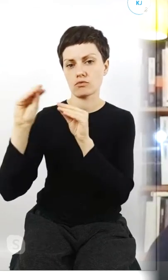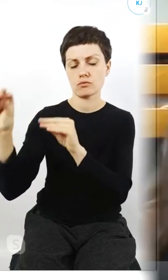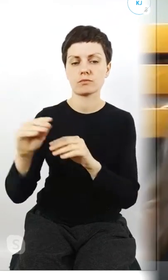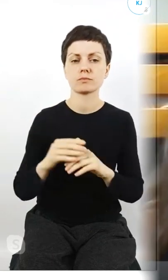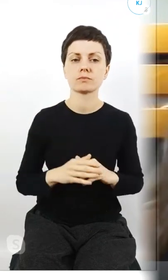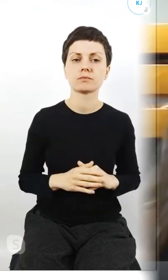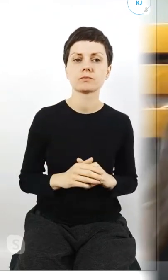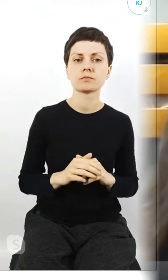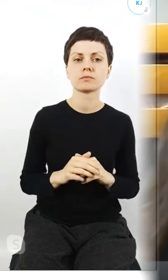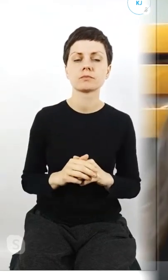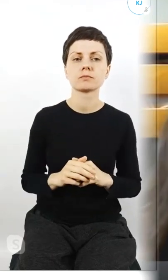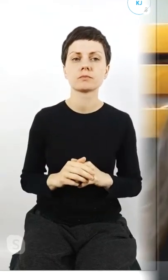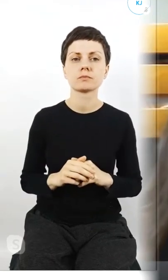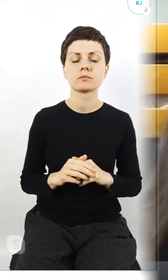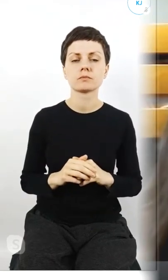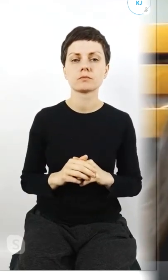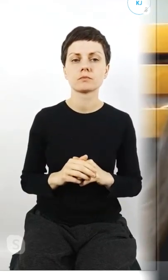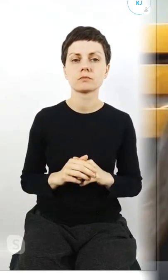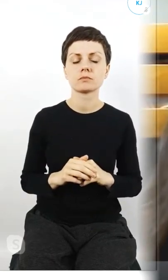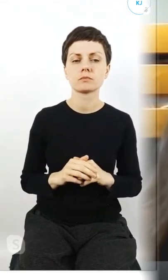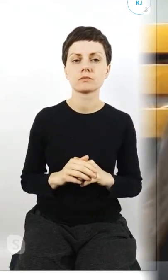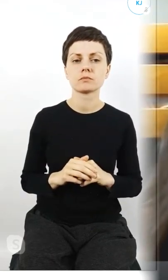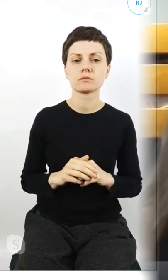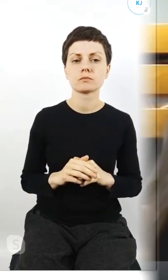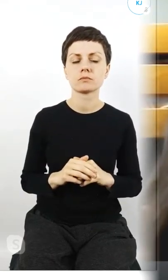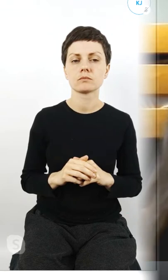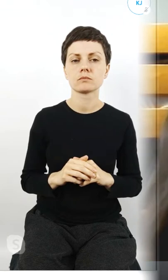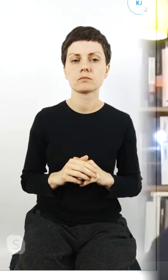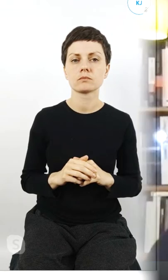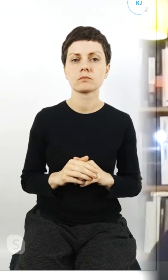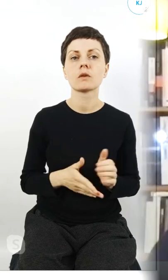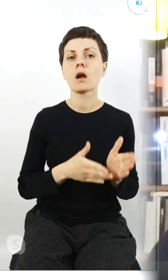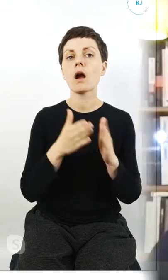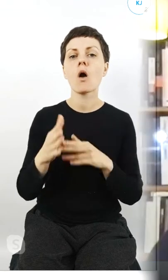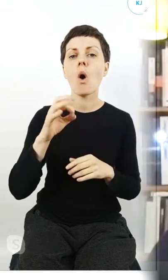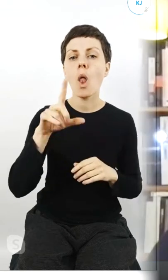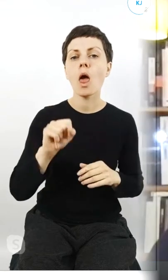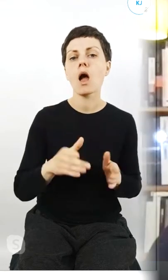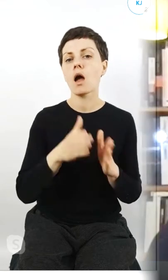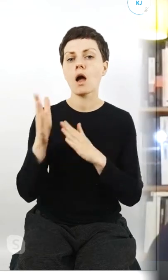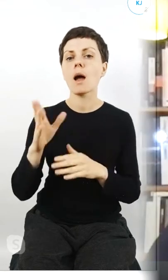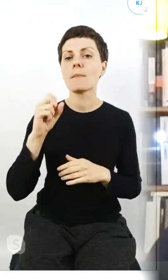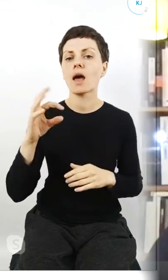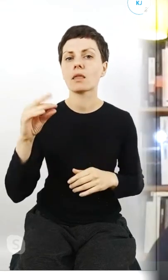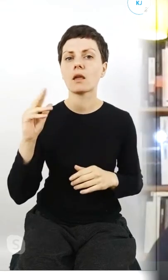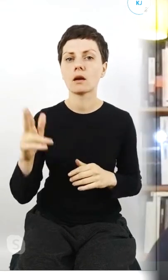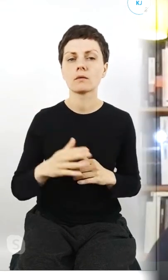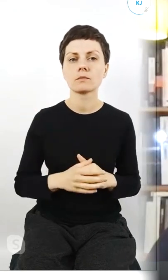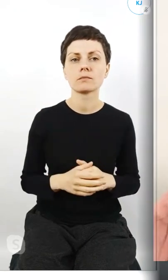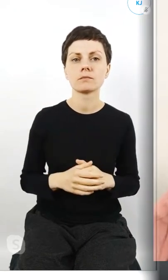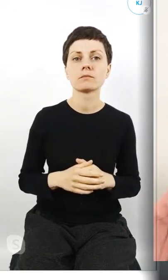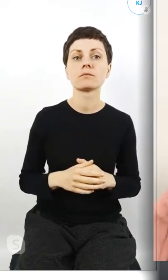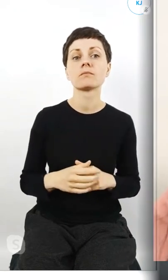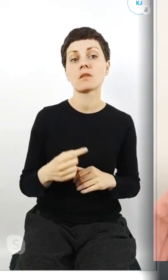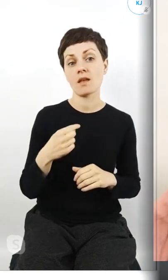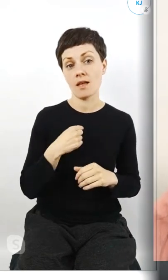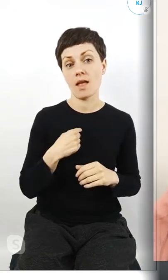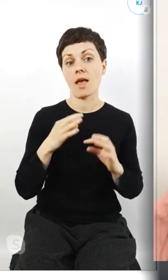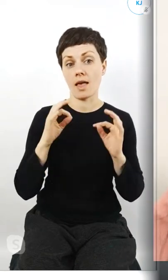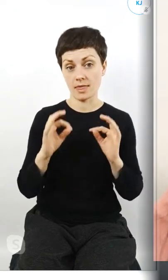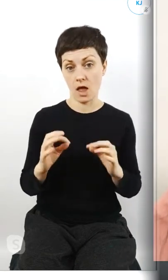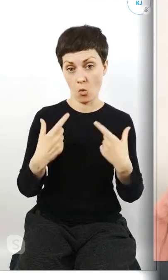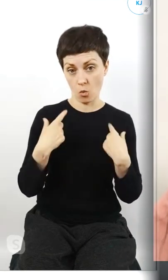To jeszcze została Ola i Bartek. No to tak, ja teraz właśnie